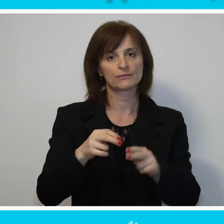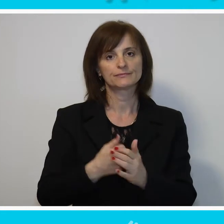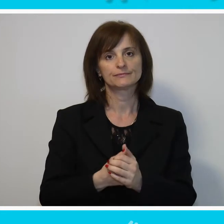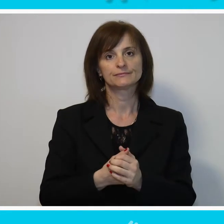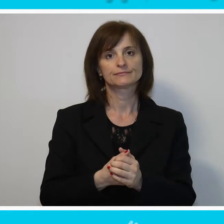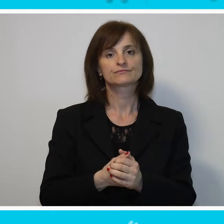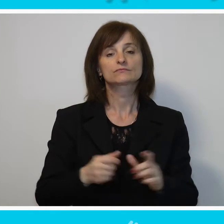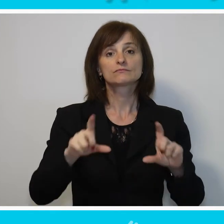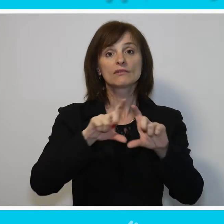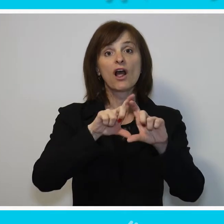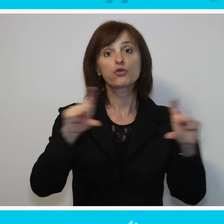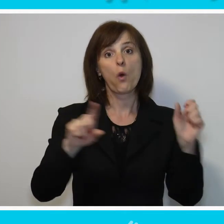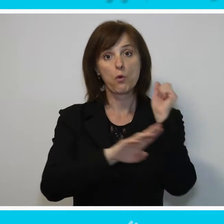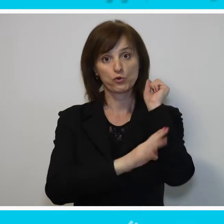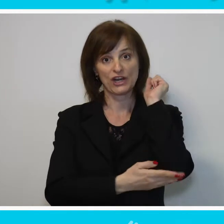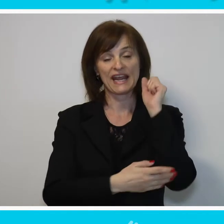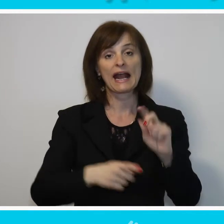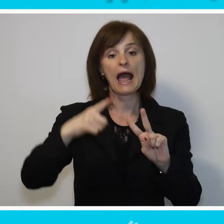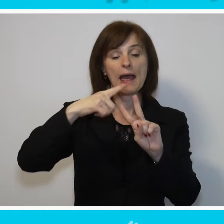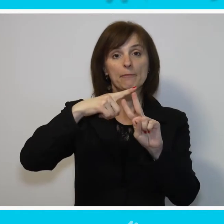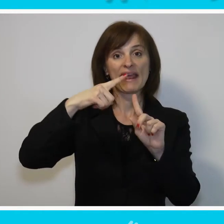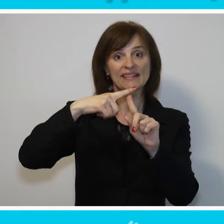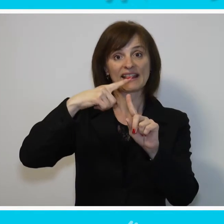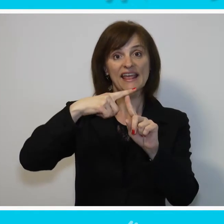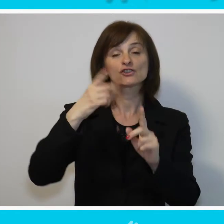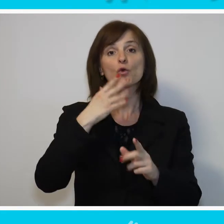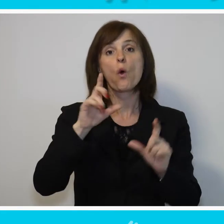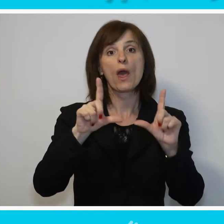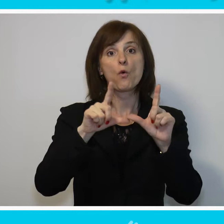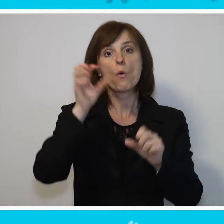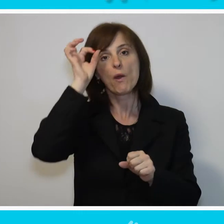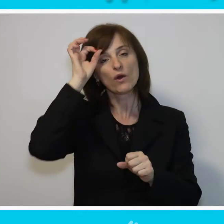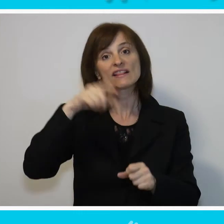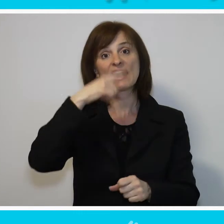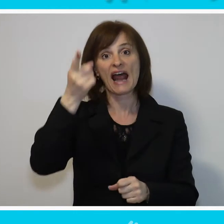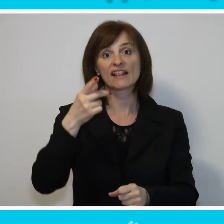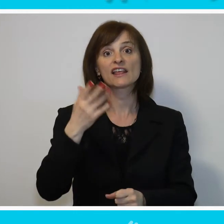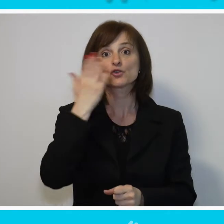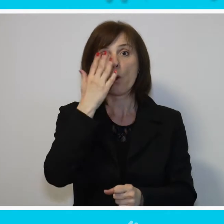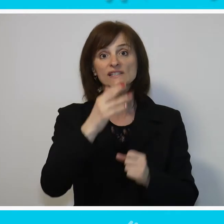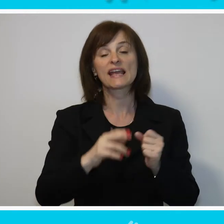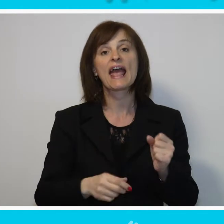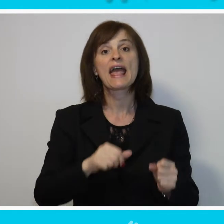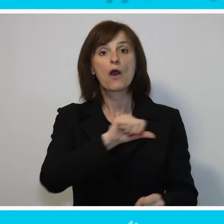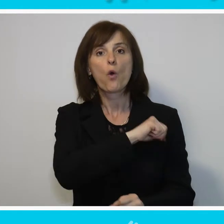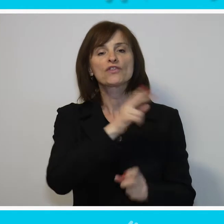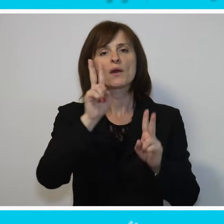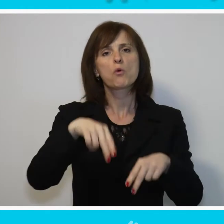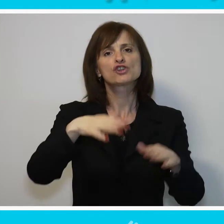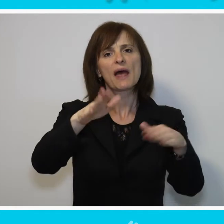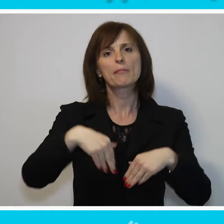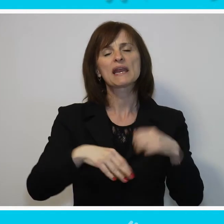Dom učenika 5. škole u Beogradu od naredne školske godine moći će da primi učenike sa